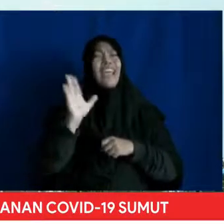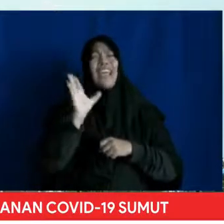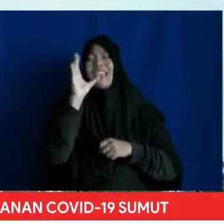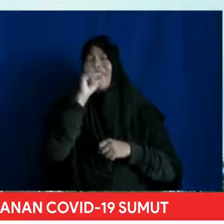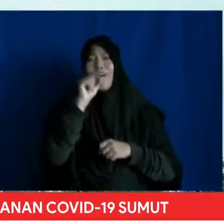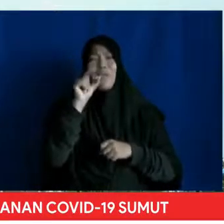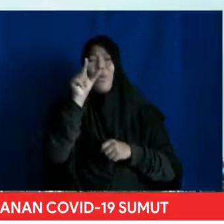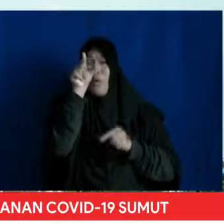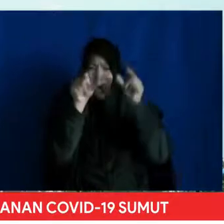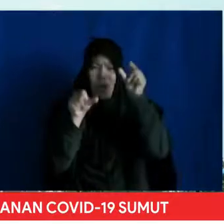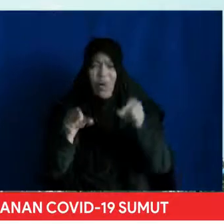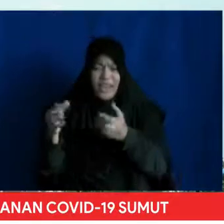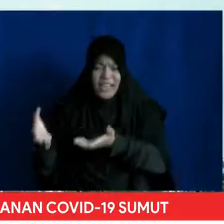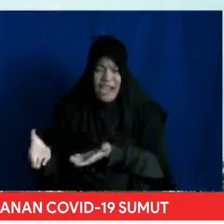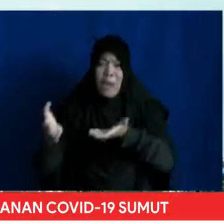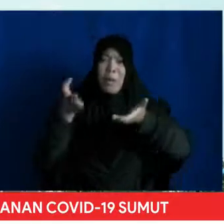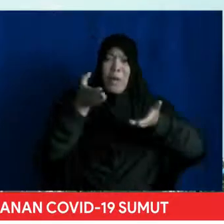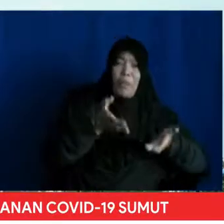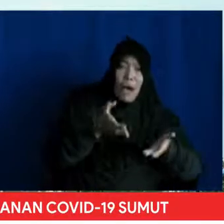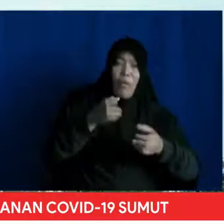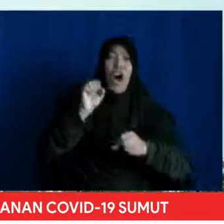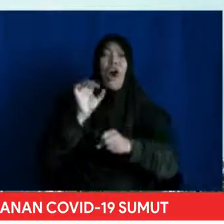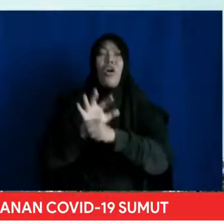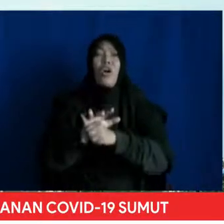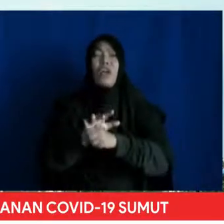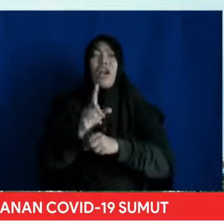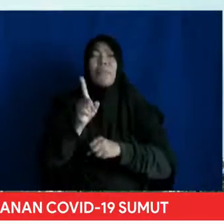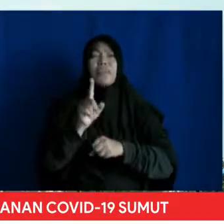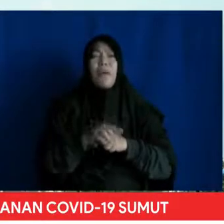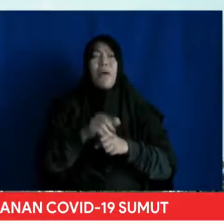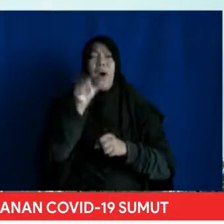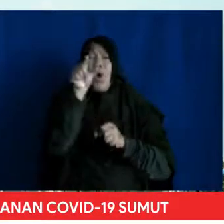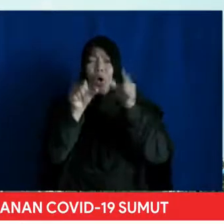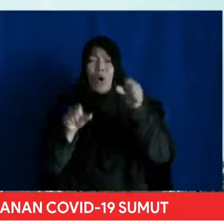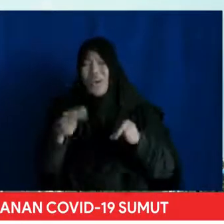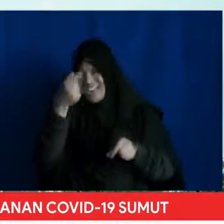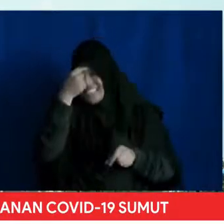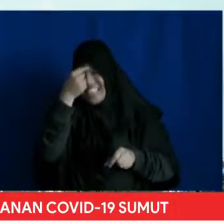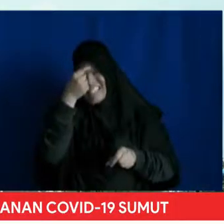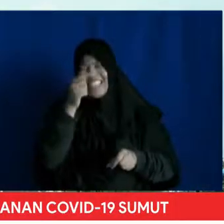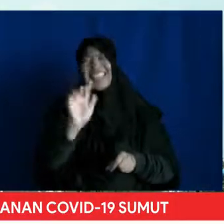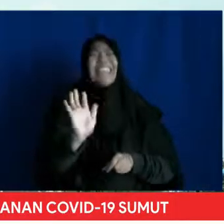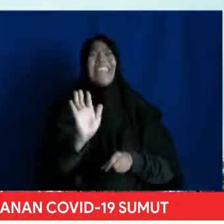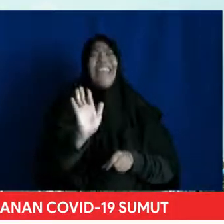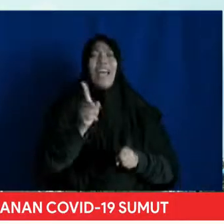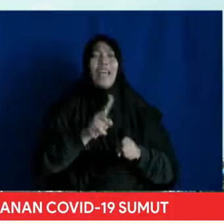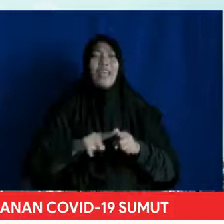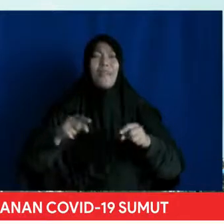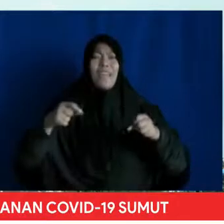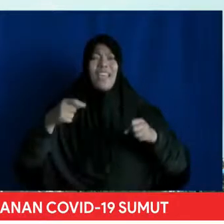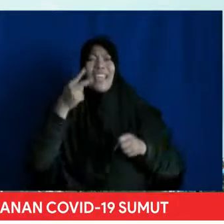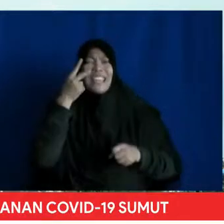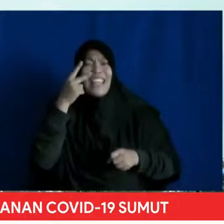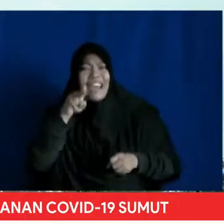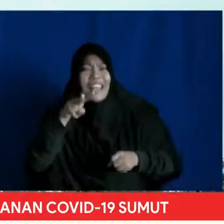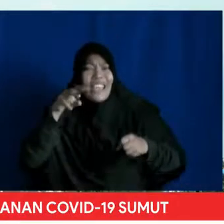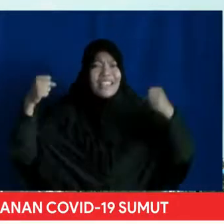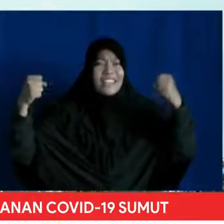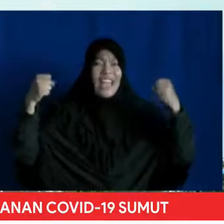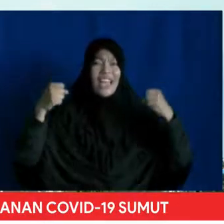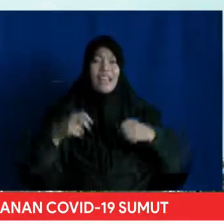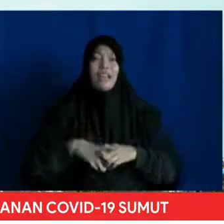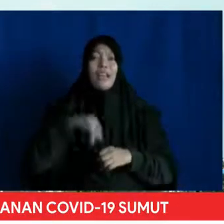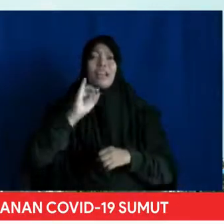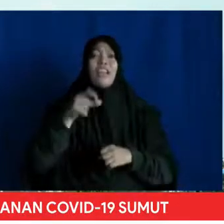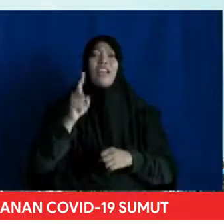virus Banyak orang tanpa gangguan yang tidak bisa kita bedakan dengan mata biasa Selalu gunakan masker jika terpaksa keluar